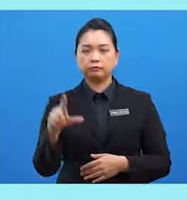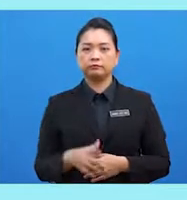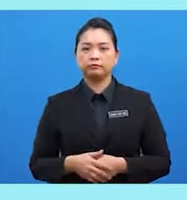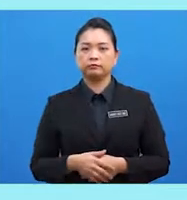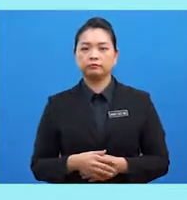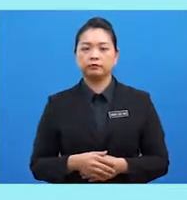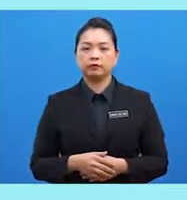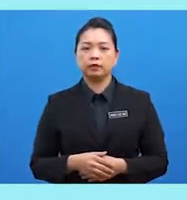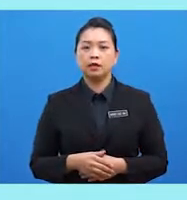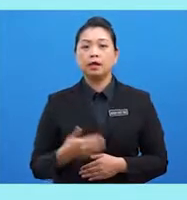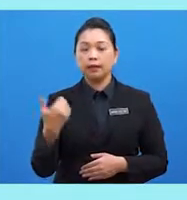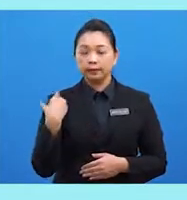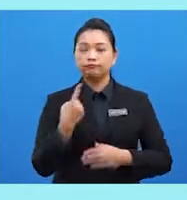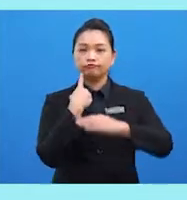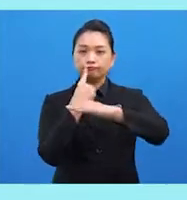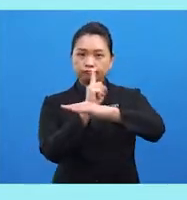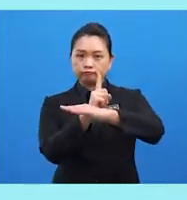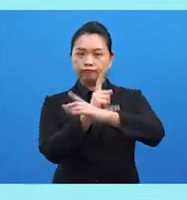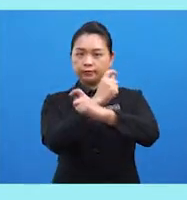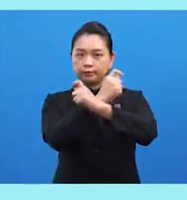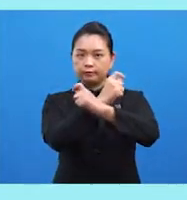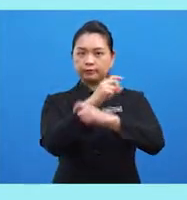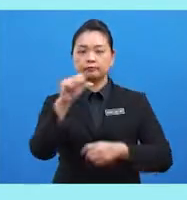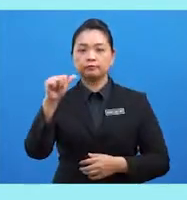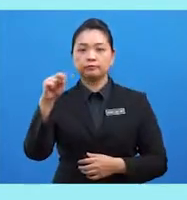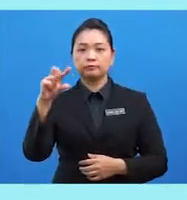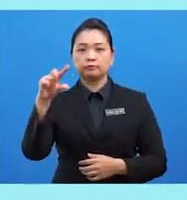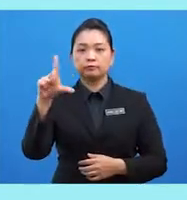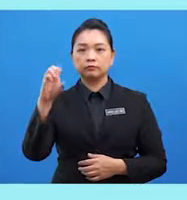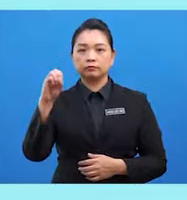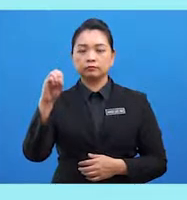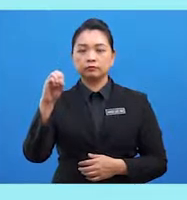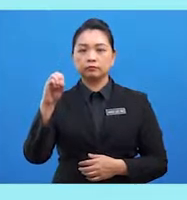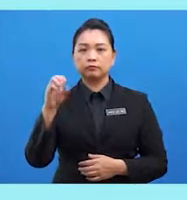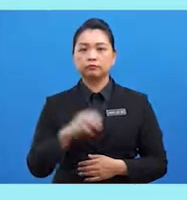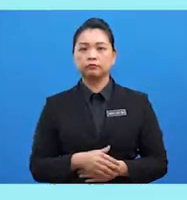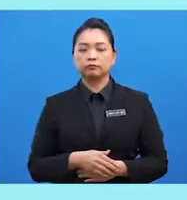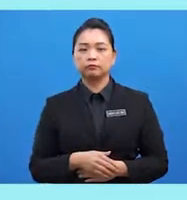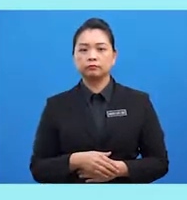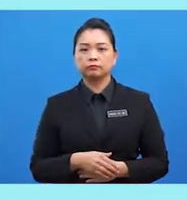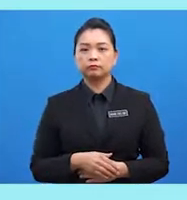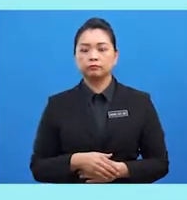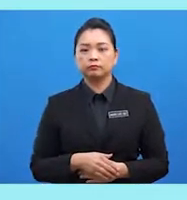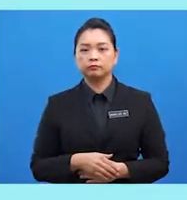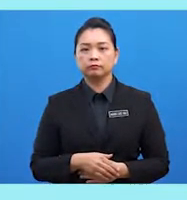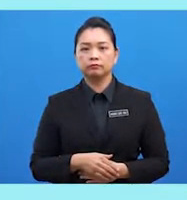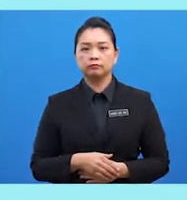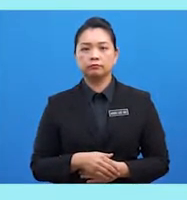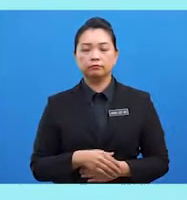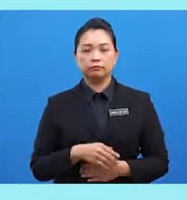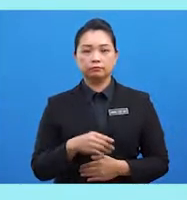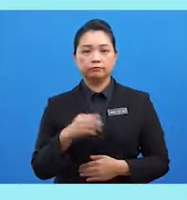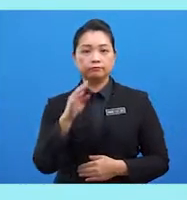Perjanjian Pertahanan Anglo-Malaya dimeterai dengan Britain. Britain